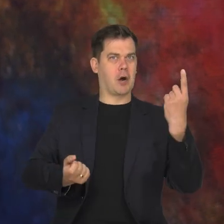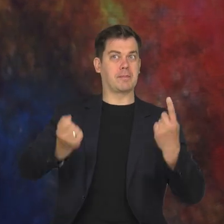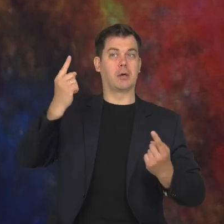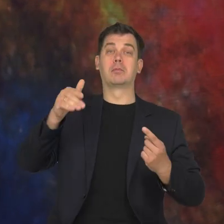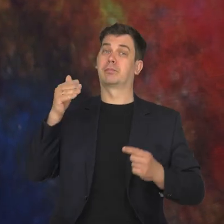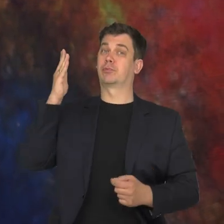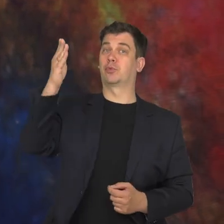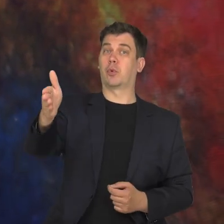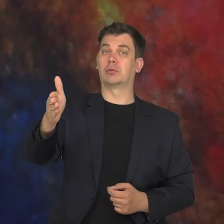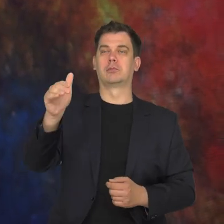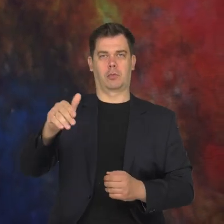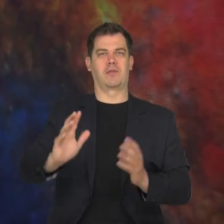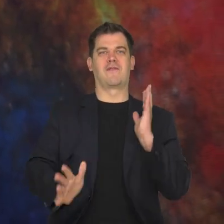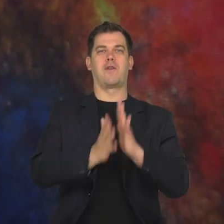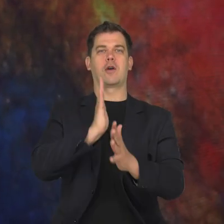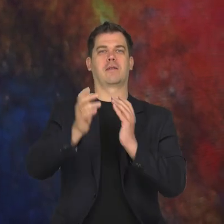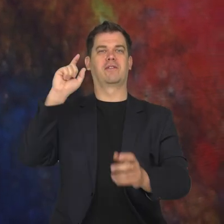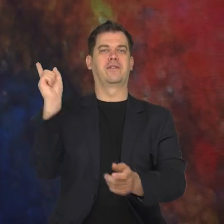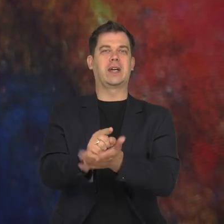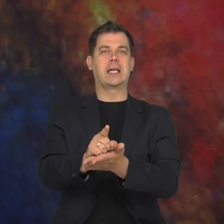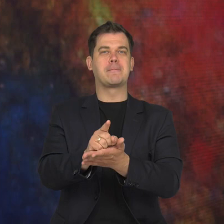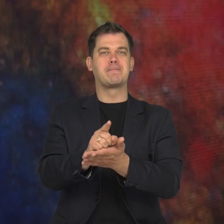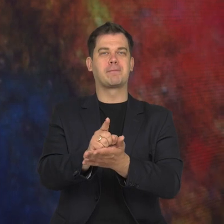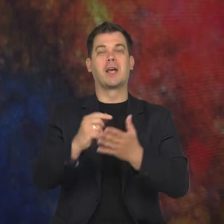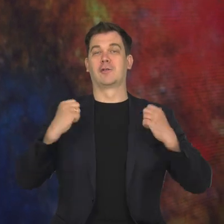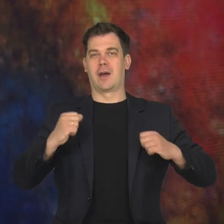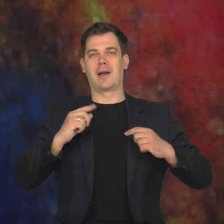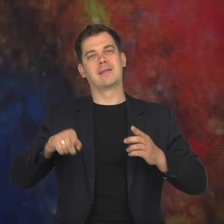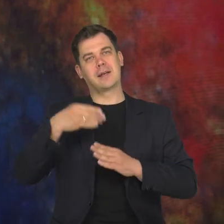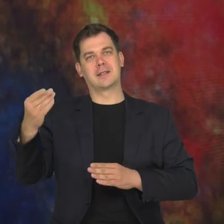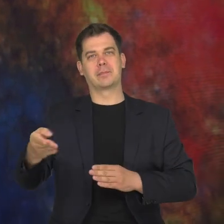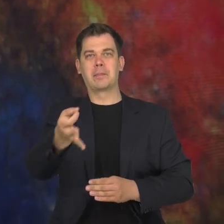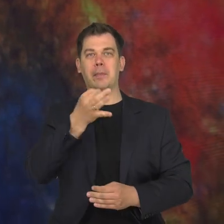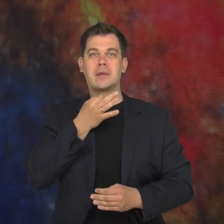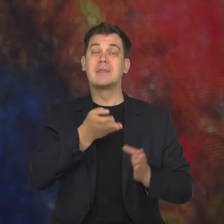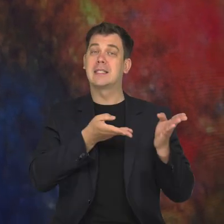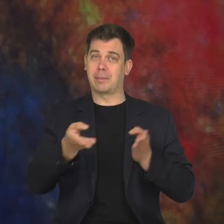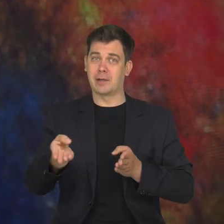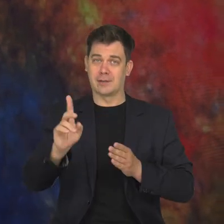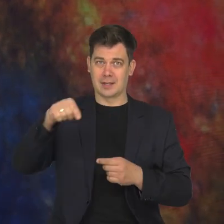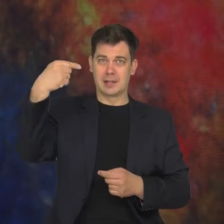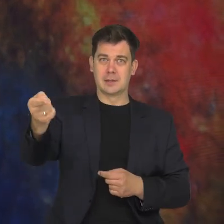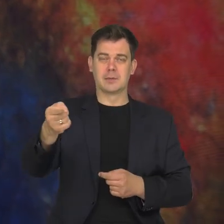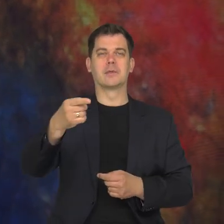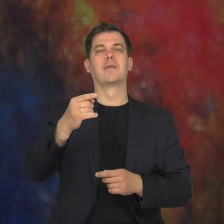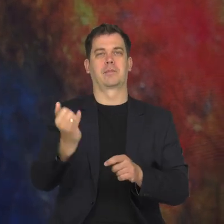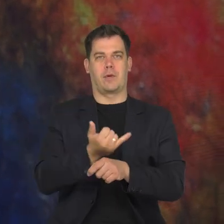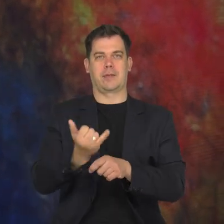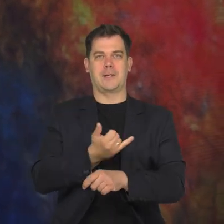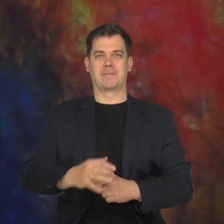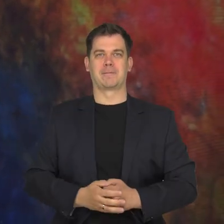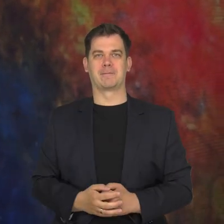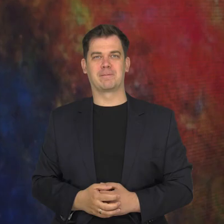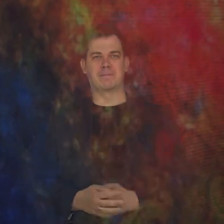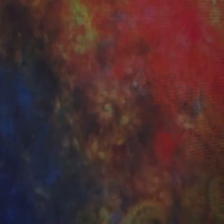które dają dużo nadziei na to, że tę wojnę wygramy. Czekamy na Wasze kolejne pytania i zapraszam na następny odcinek już w